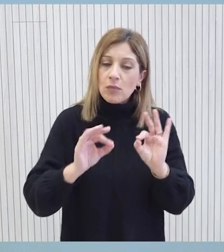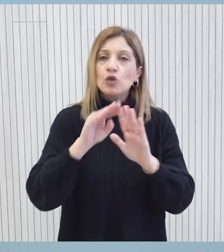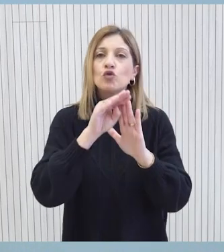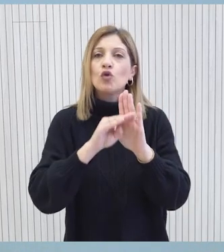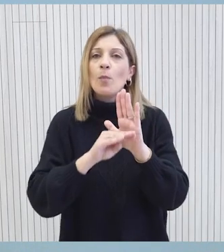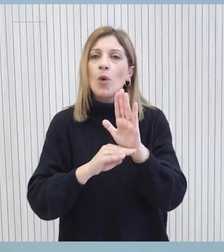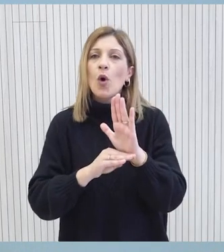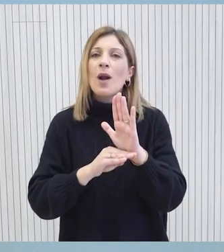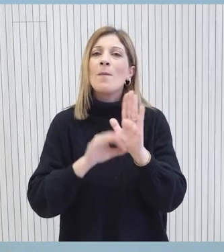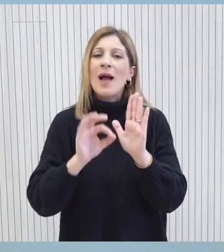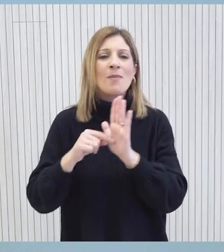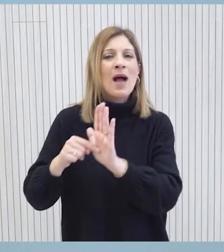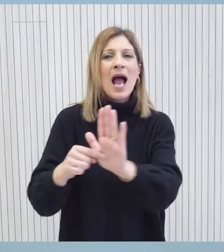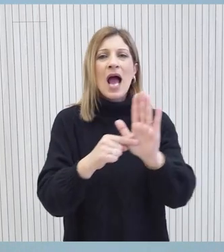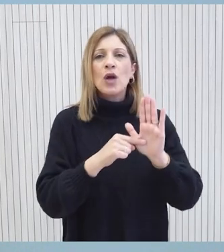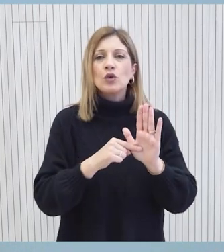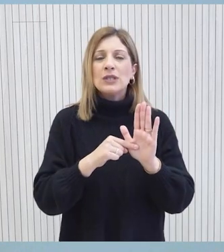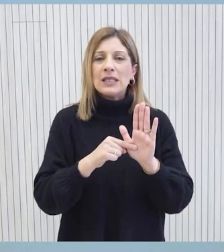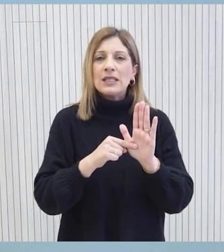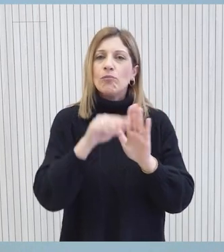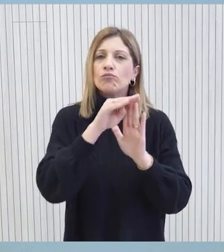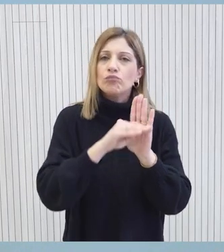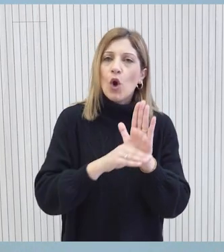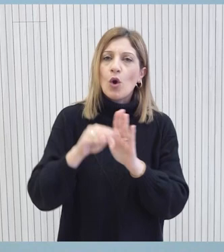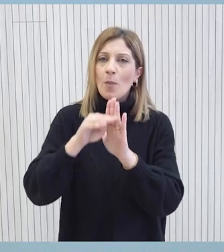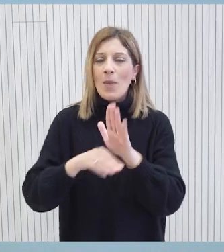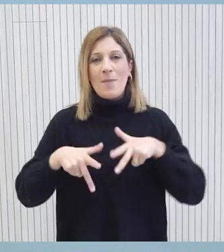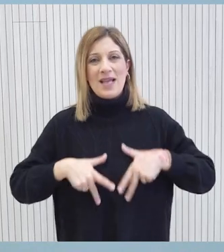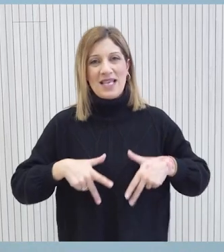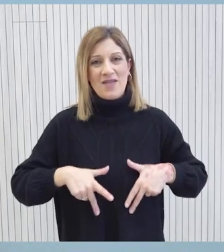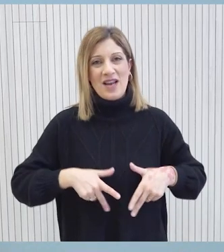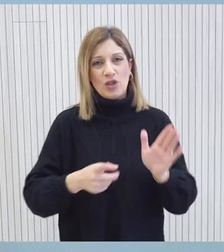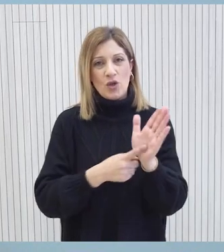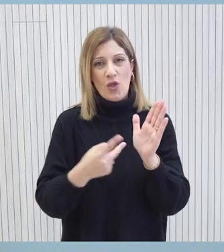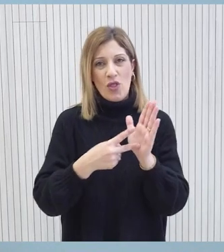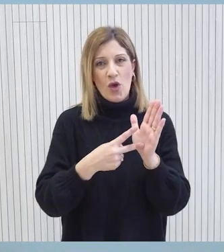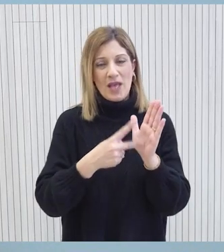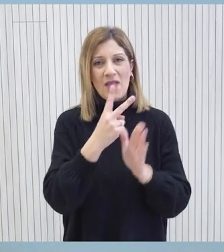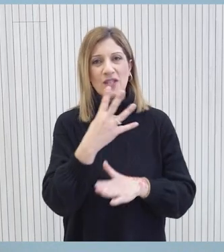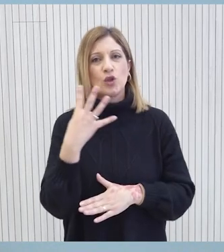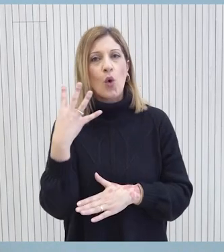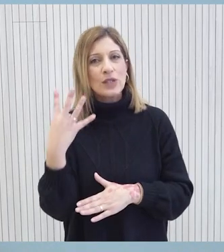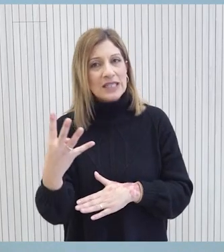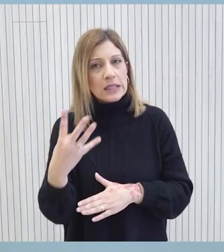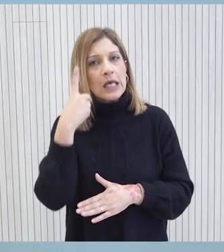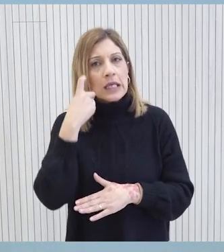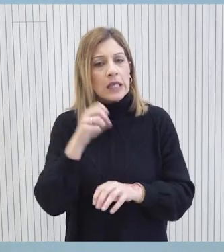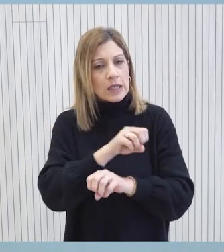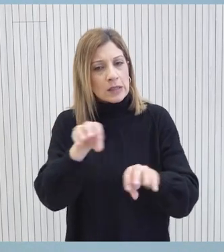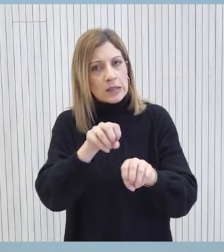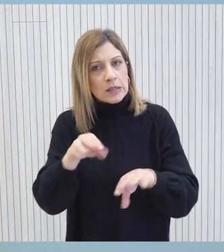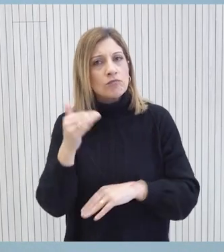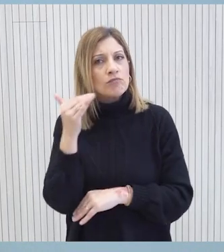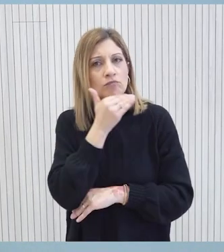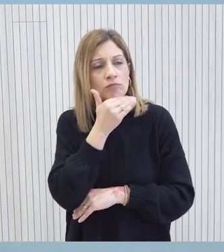προγραμματισμό τον όσον η κυβέρνηση προτίθεται να προωθήσει στην νομοθετική εξουσία το 2024 ούτως ώστε έγκαιρα